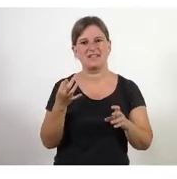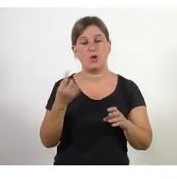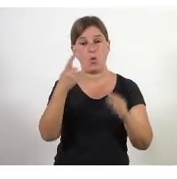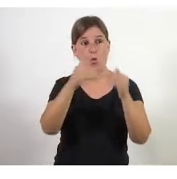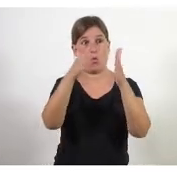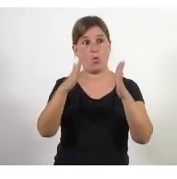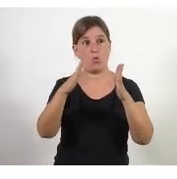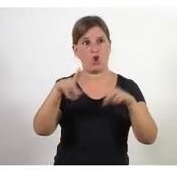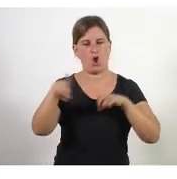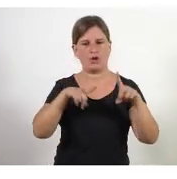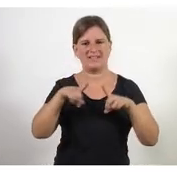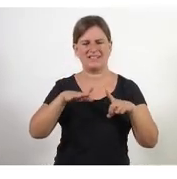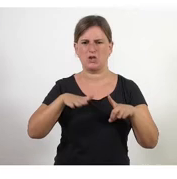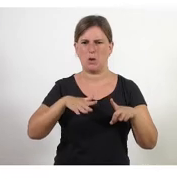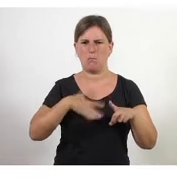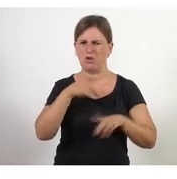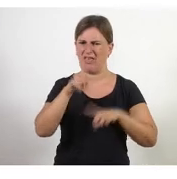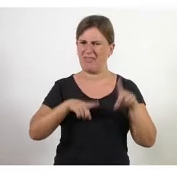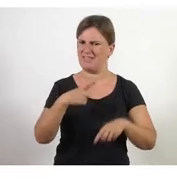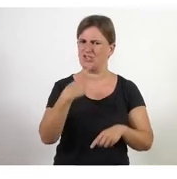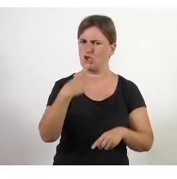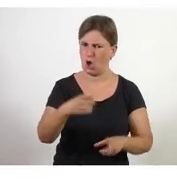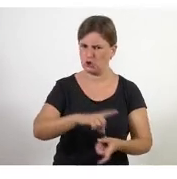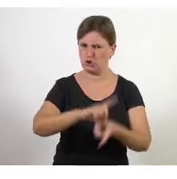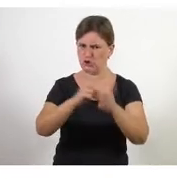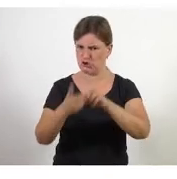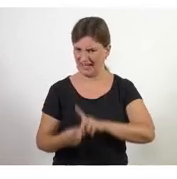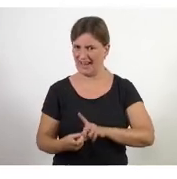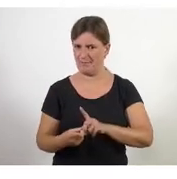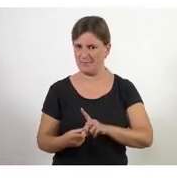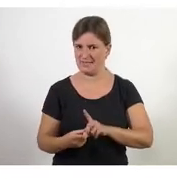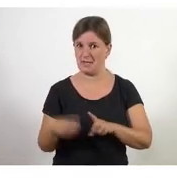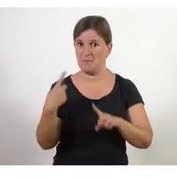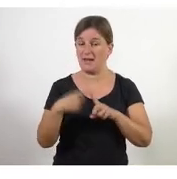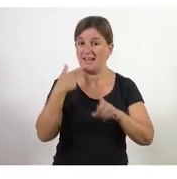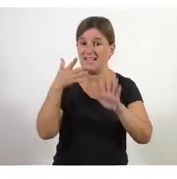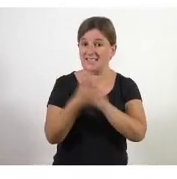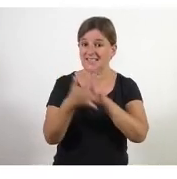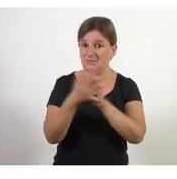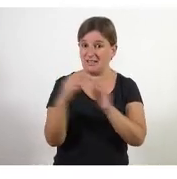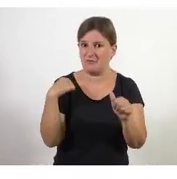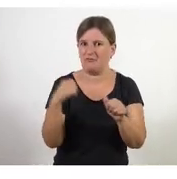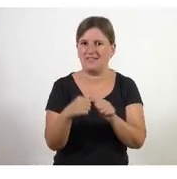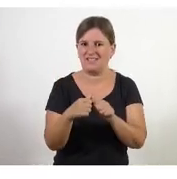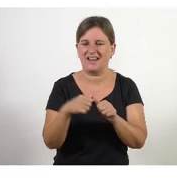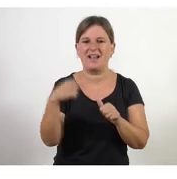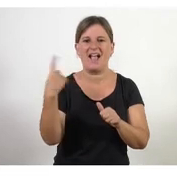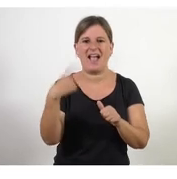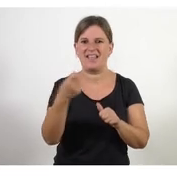organització a fer canvis el que us he contat fins ara té un nivell de resistència la meva experiència